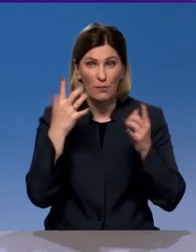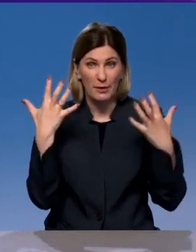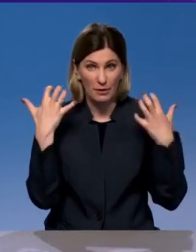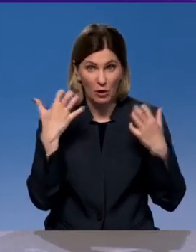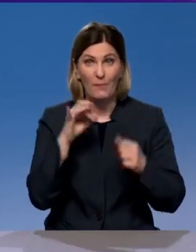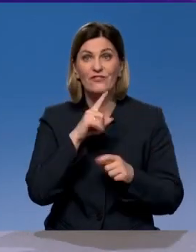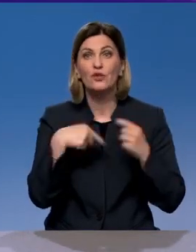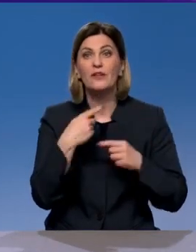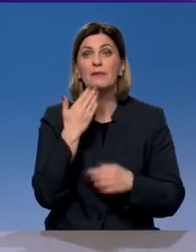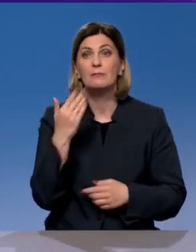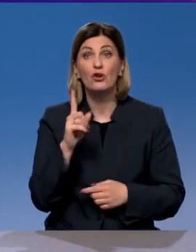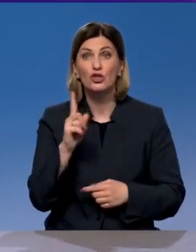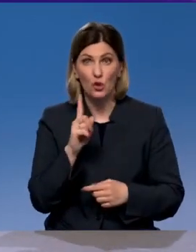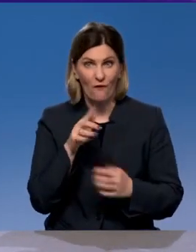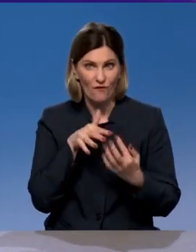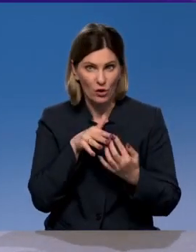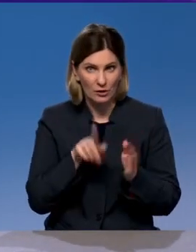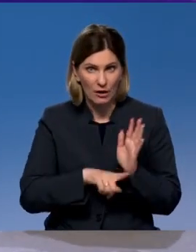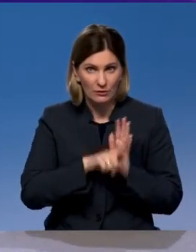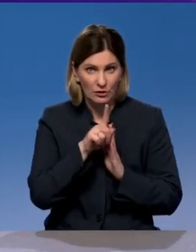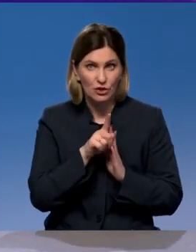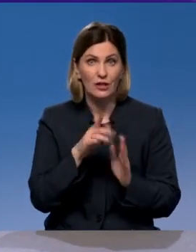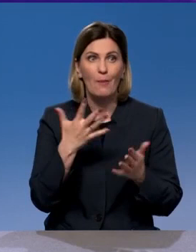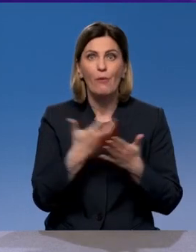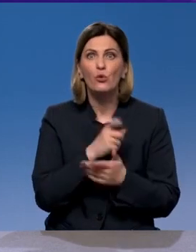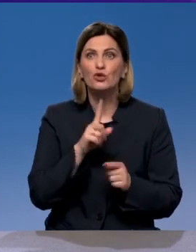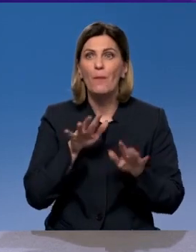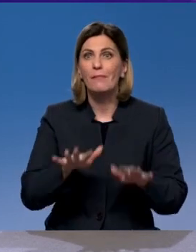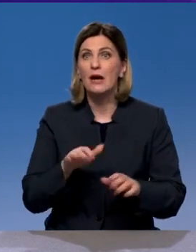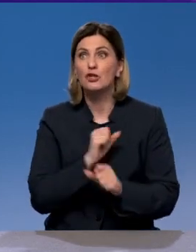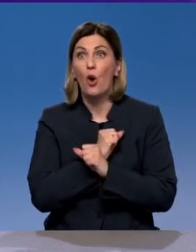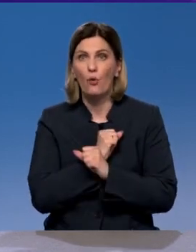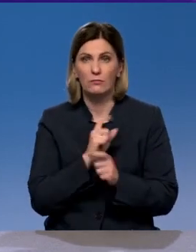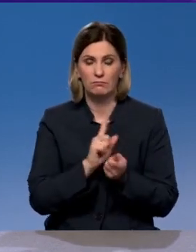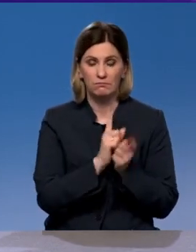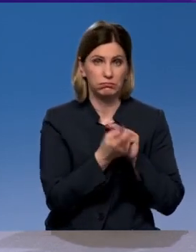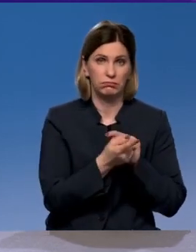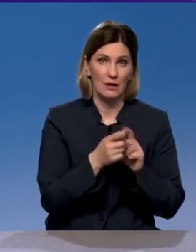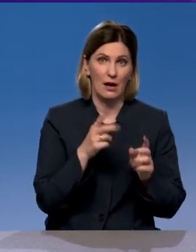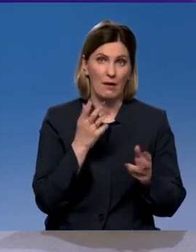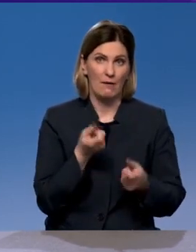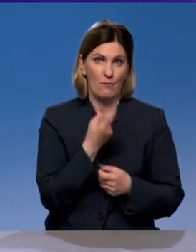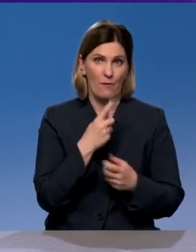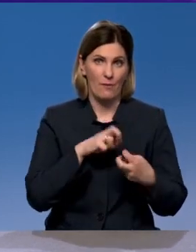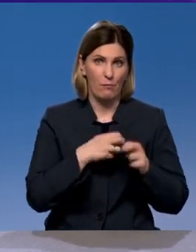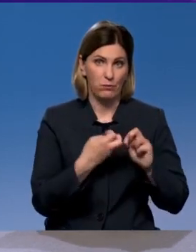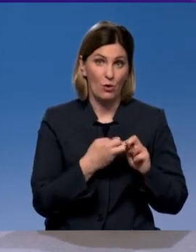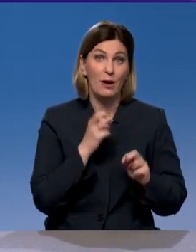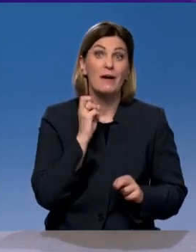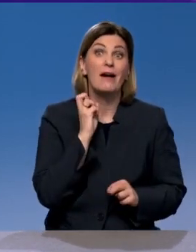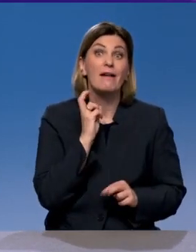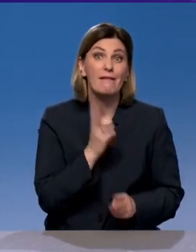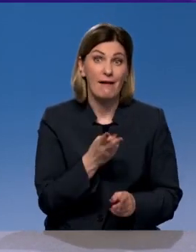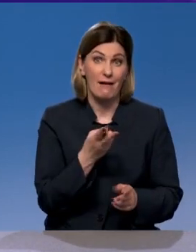война началась? Место отдыха превратилось в место проблем. Что нам делать? Куда обратиться? И как нам вернуть опять? Или уже бежать